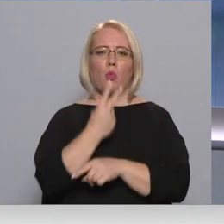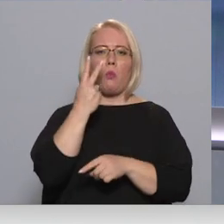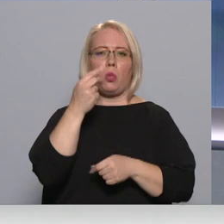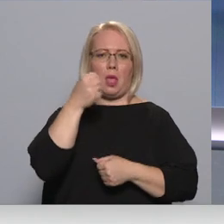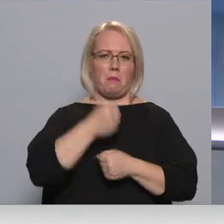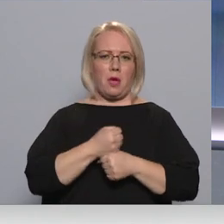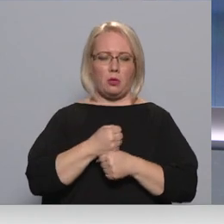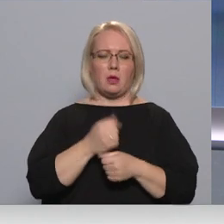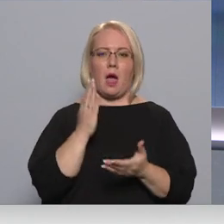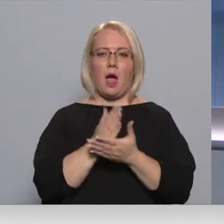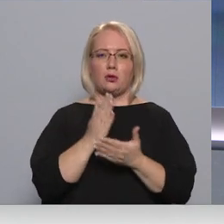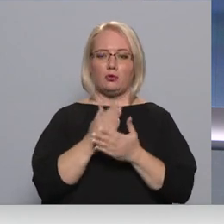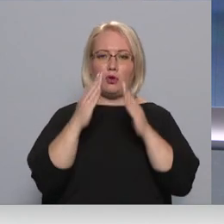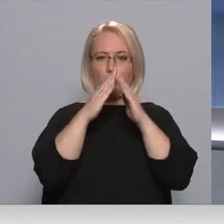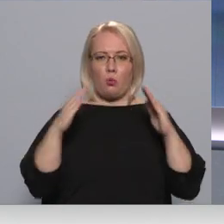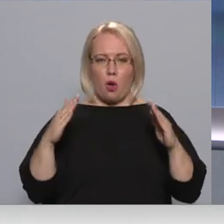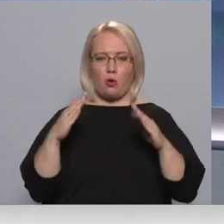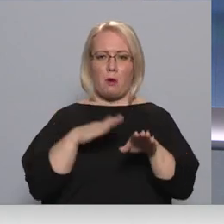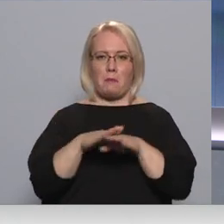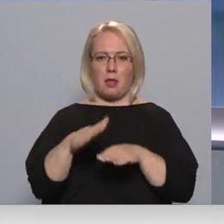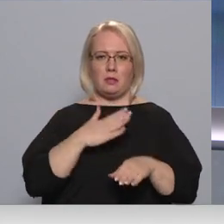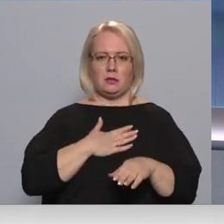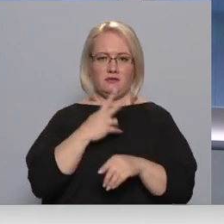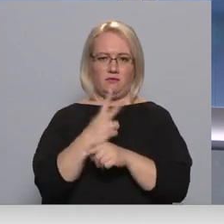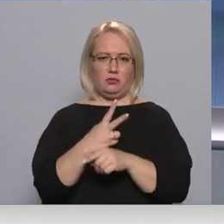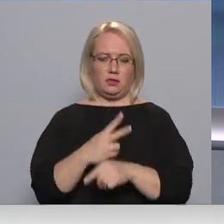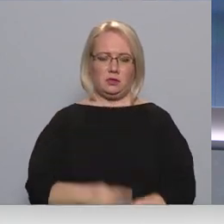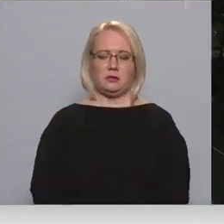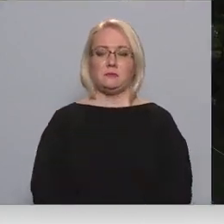pieturai, ja esošā nojume joprojām pilda savas funkcijas.